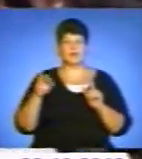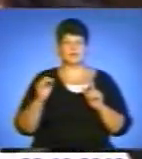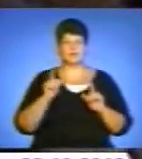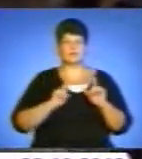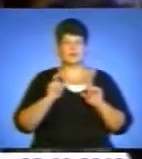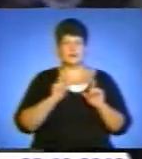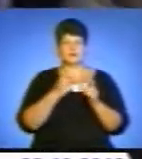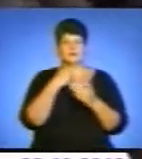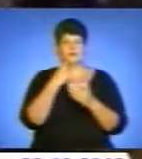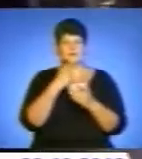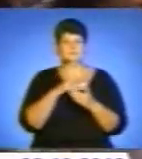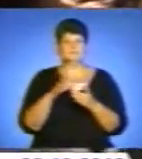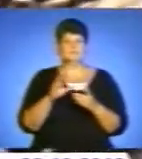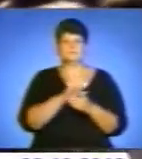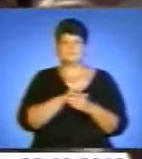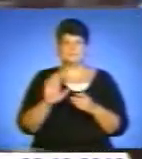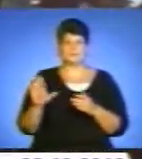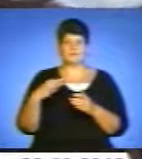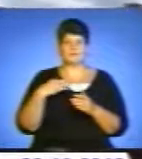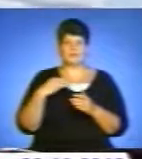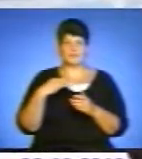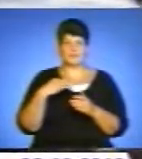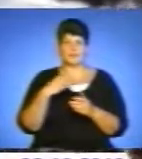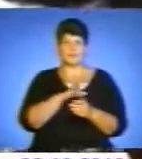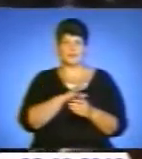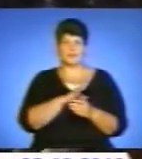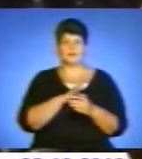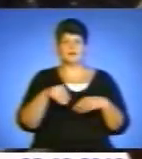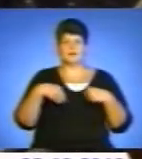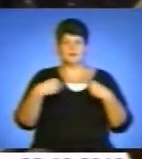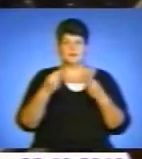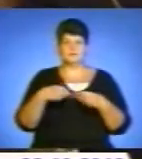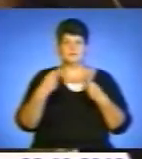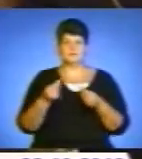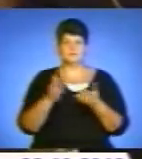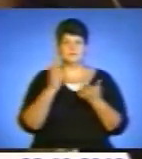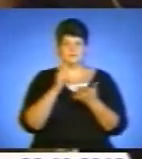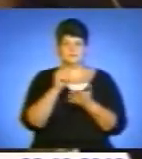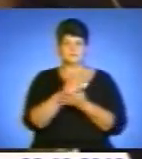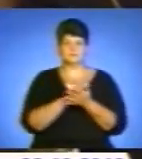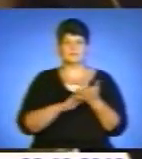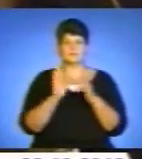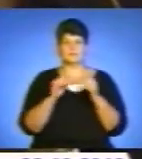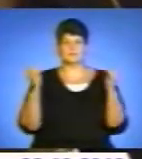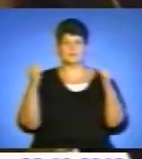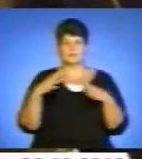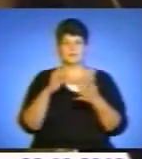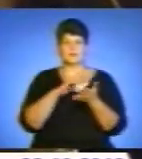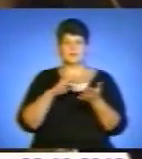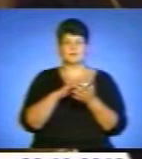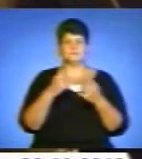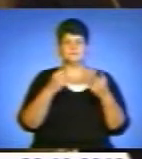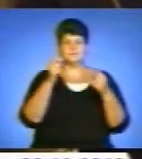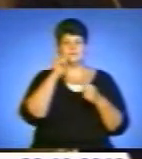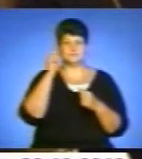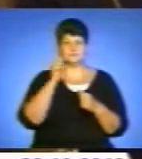небайдужим співвітчизникам, собор продовжує бути духовним центром для тисяч українців. Будовність церквів – це вираження,